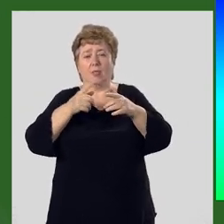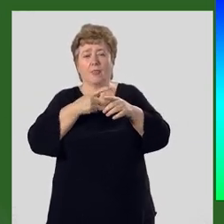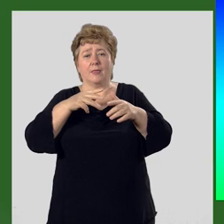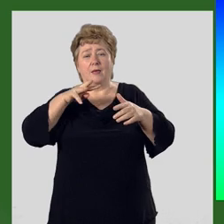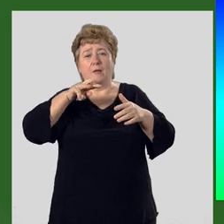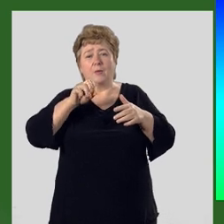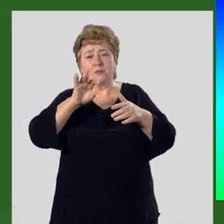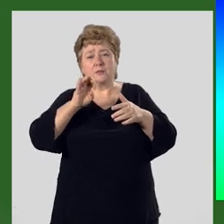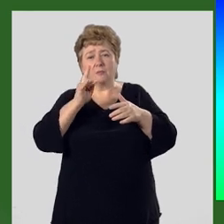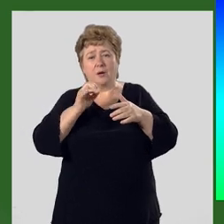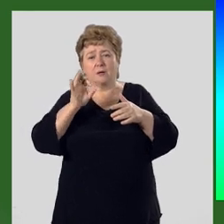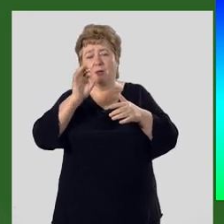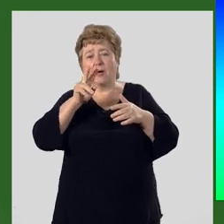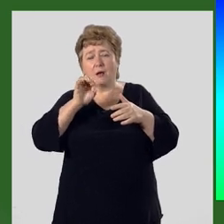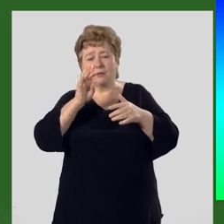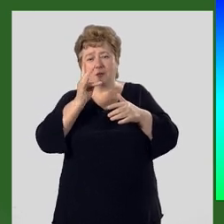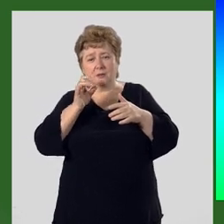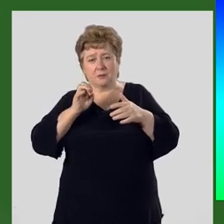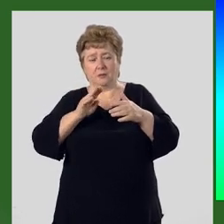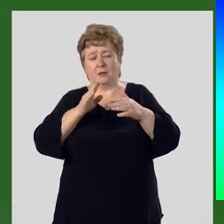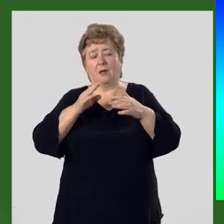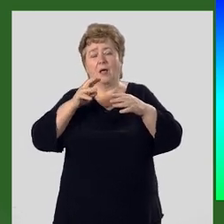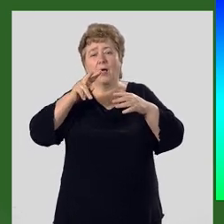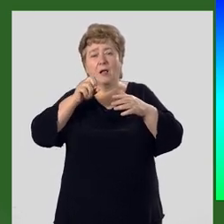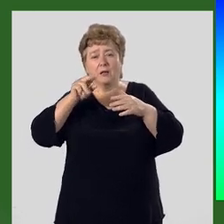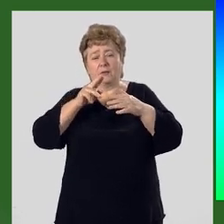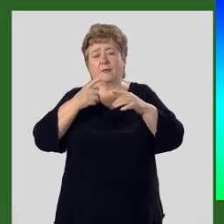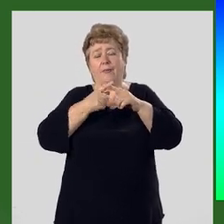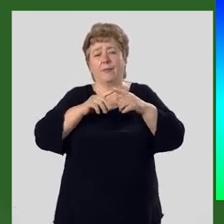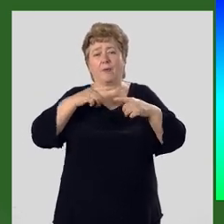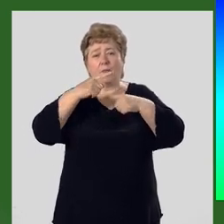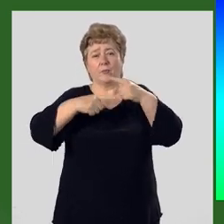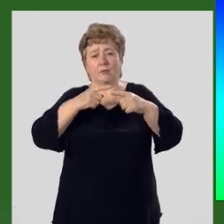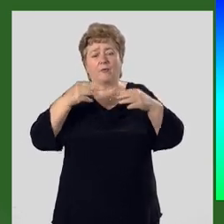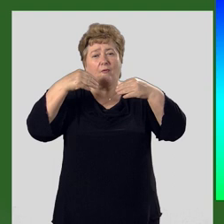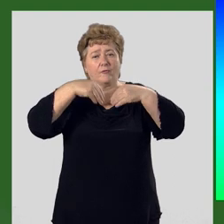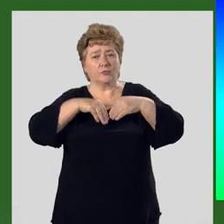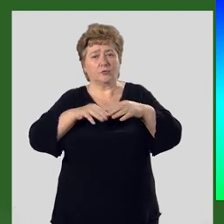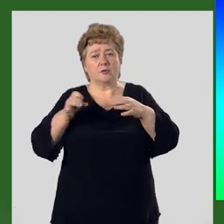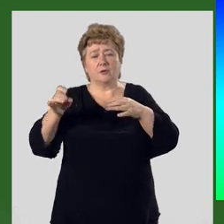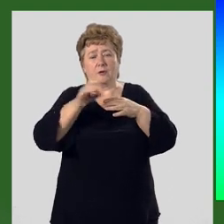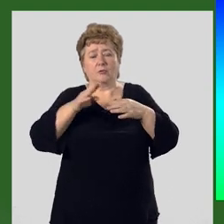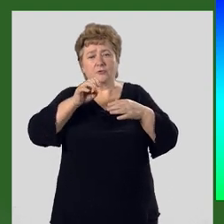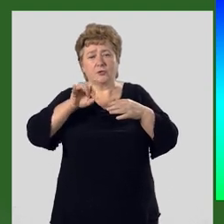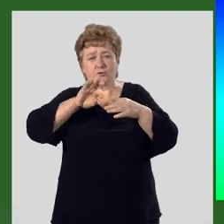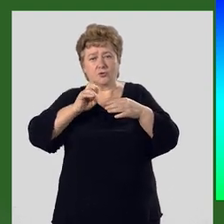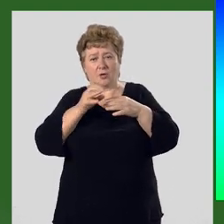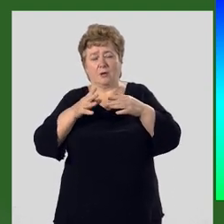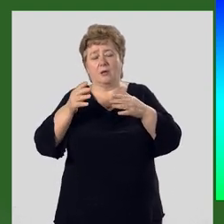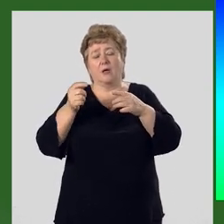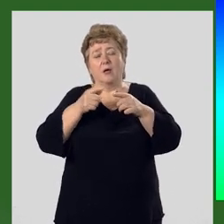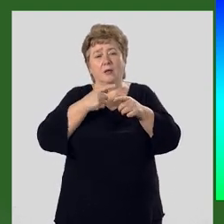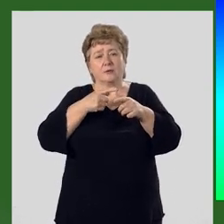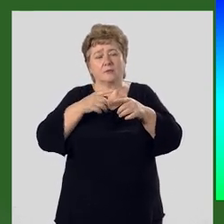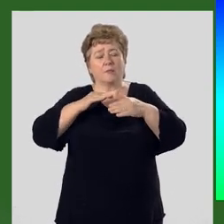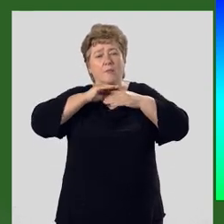называют максимальным оледенением. Ледники этого периода во внутренних районах Теньшани носили